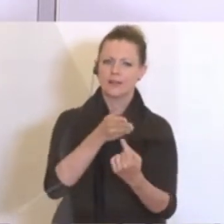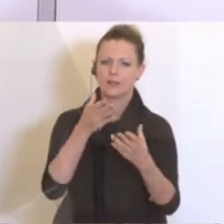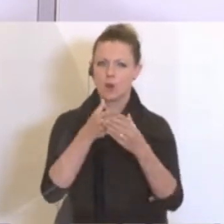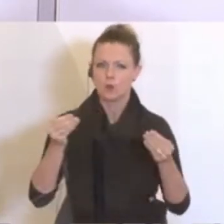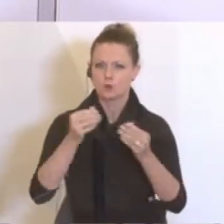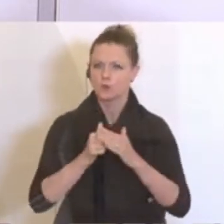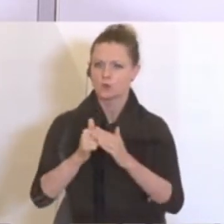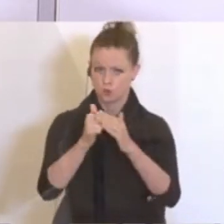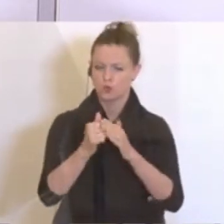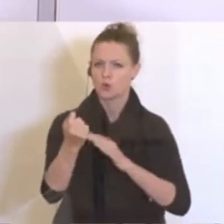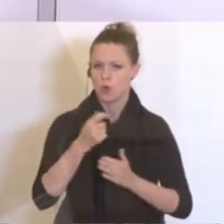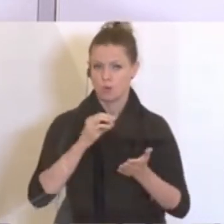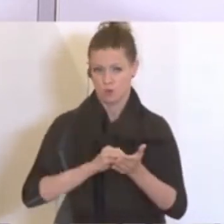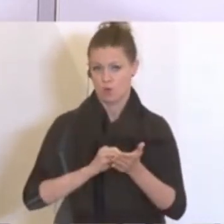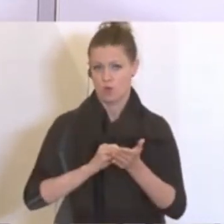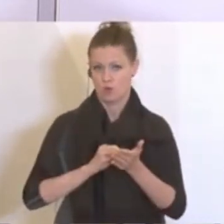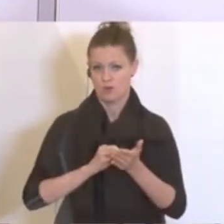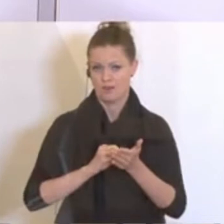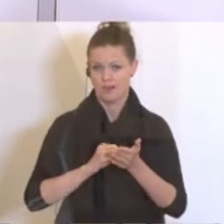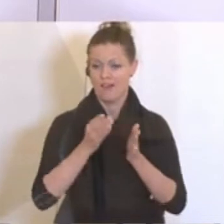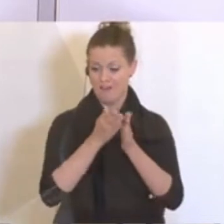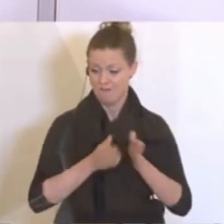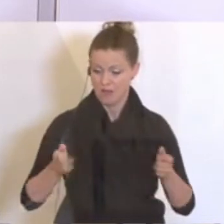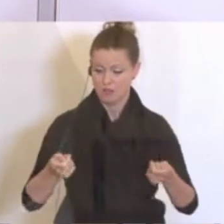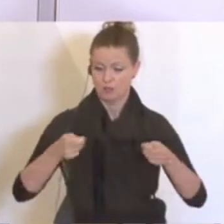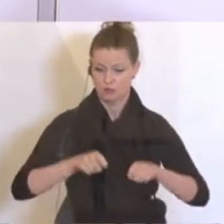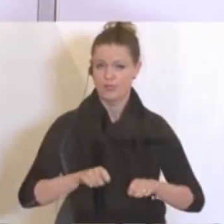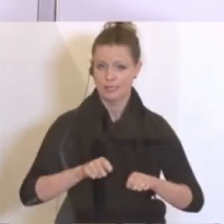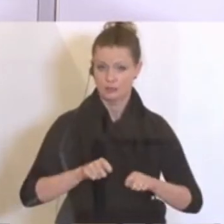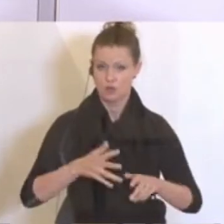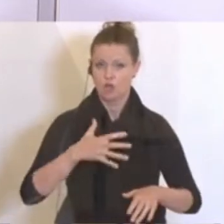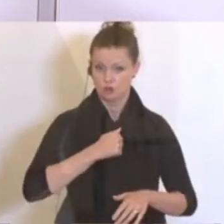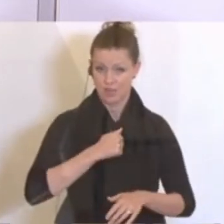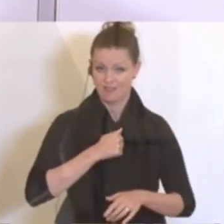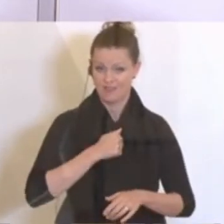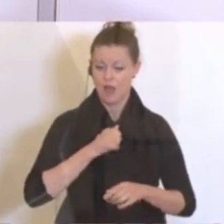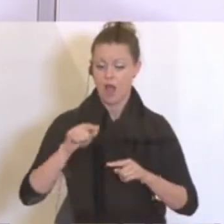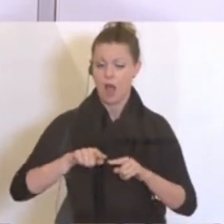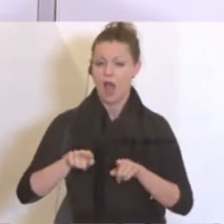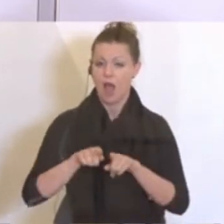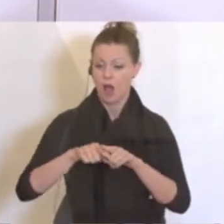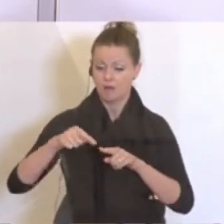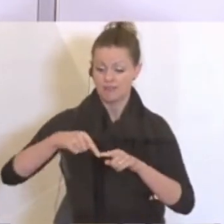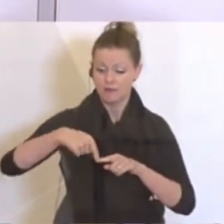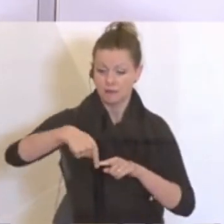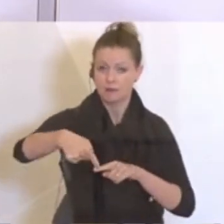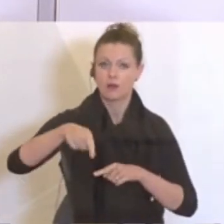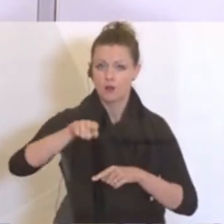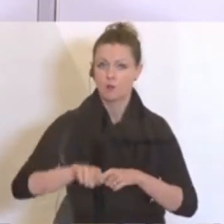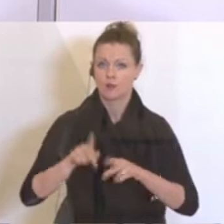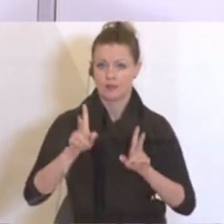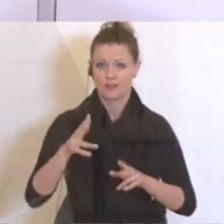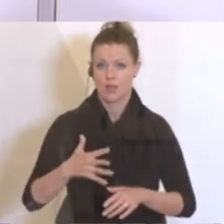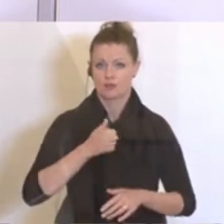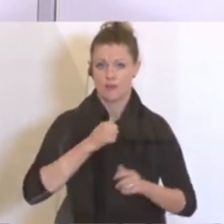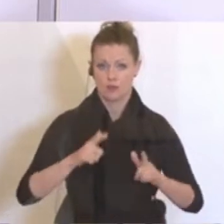Unterstützungen geben, um nicht nur die Phase der Schließungen zu überstehen, sondern insbesondere auch die Monate danach zu überstehen,